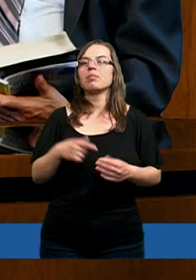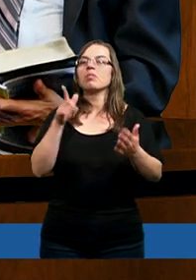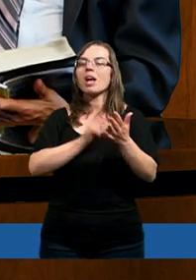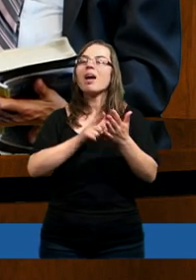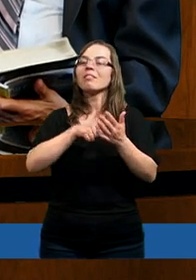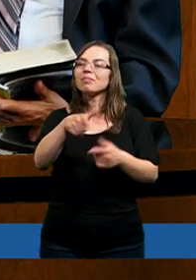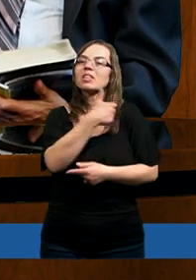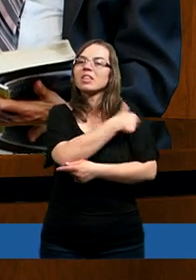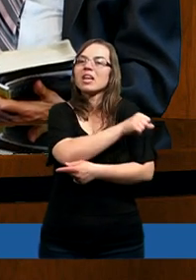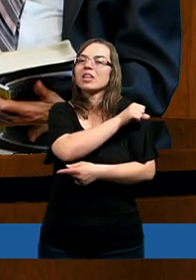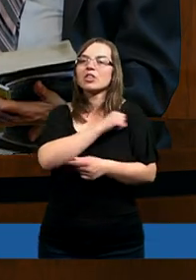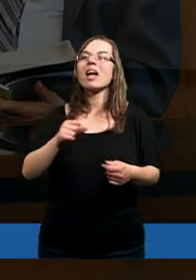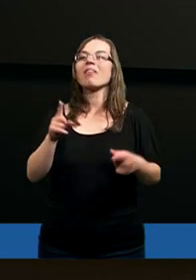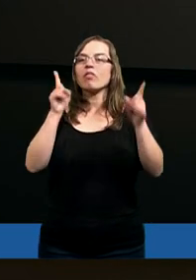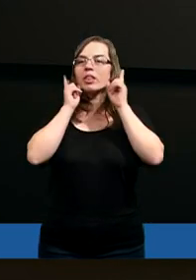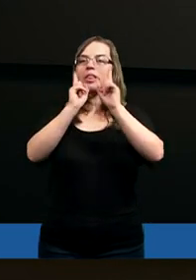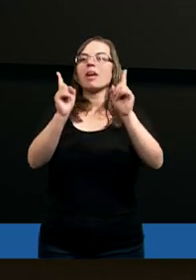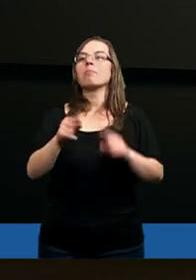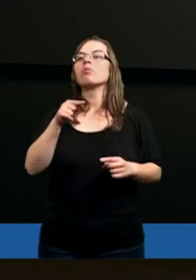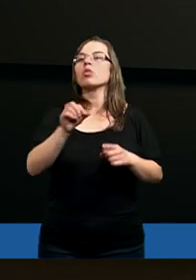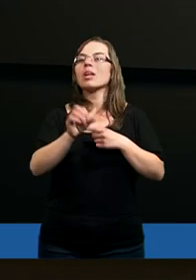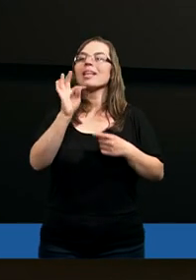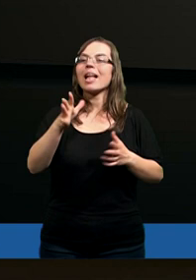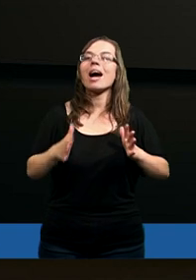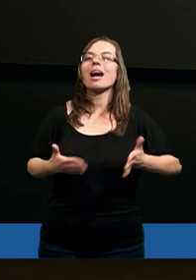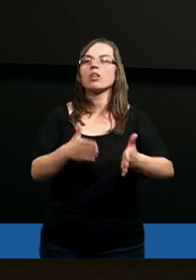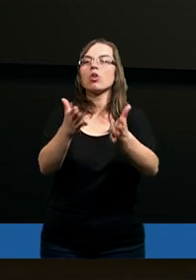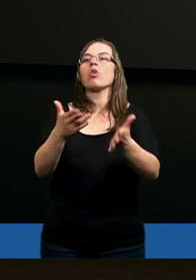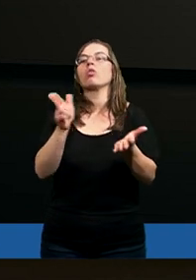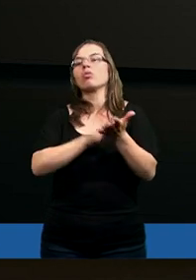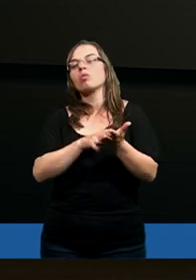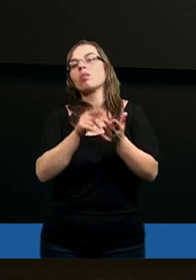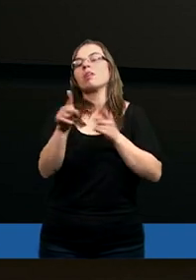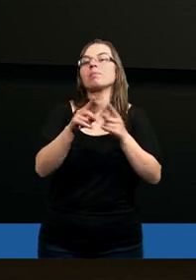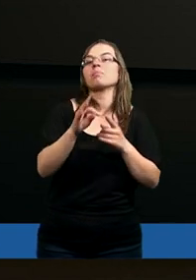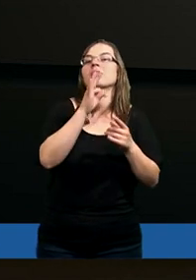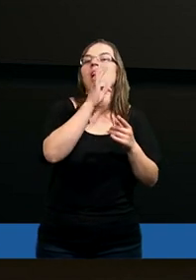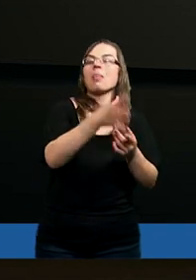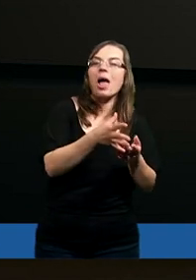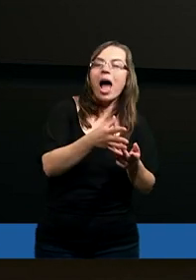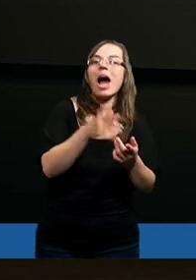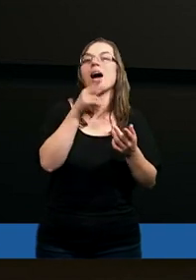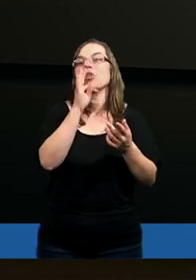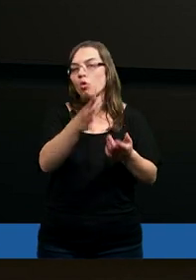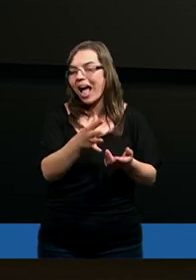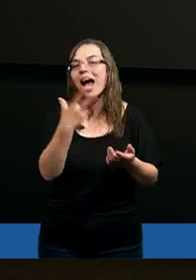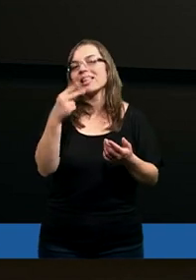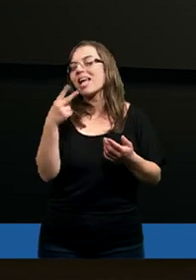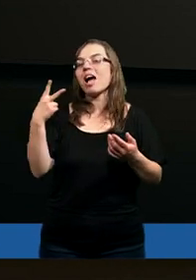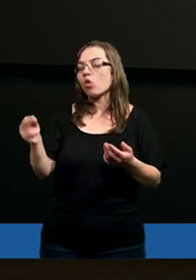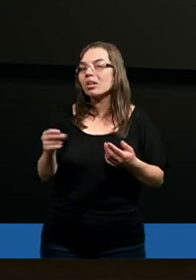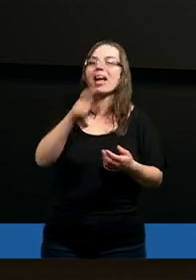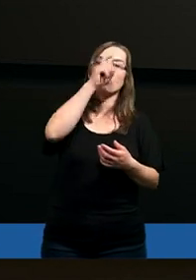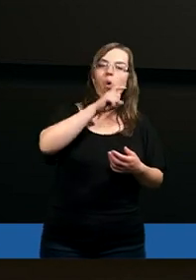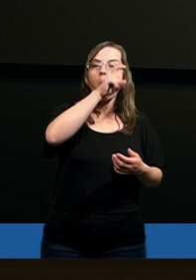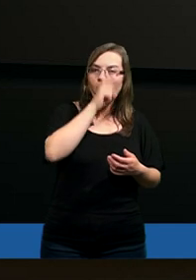Zobaczcie, chrześcijaństwo tak naprawdę to jest taka droga, na której tak oznacza tak, nie oznacza nie, dobre to jest dobre, a zło to jest